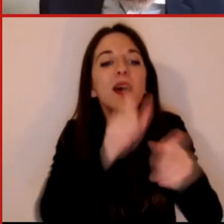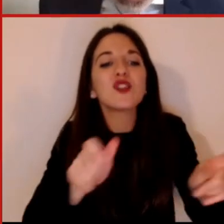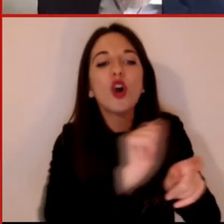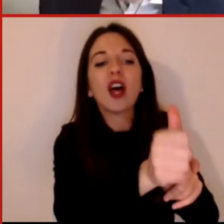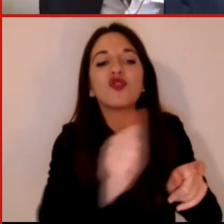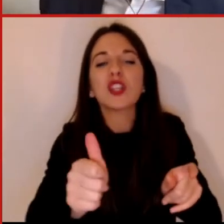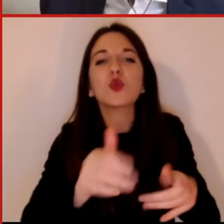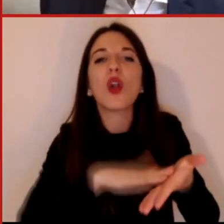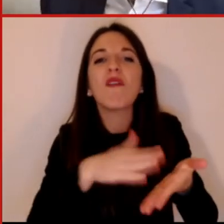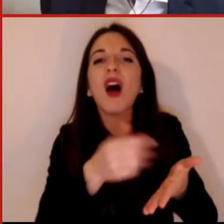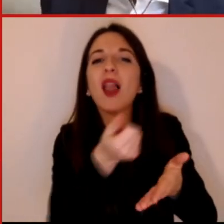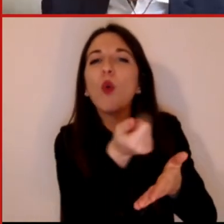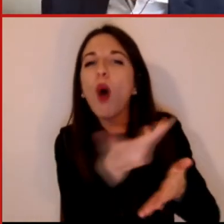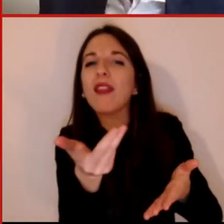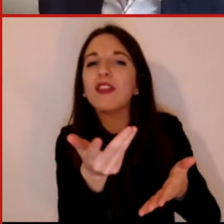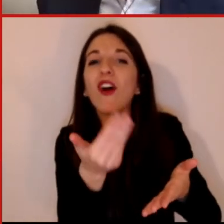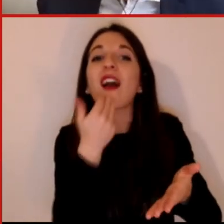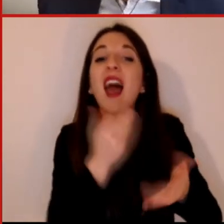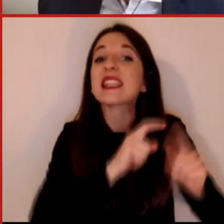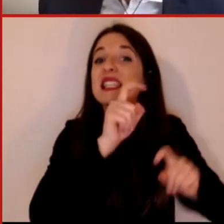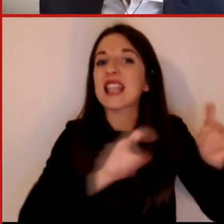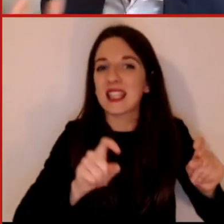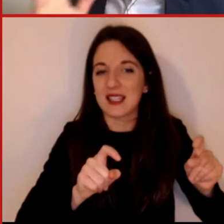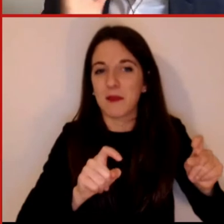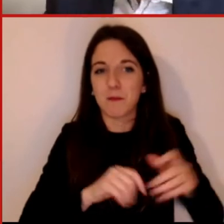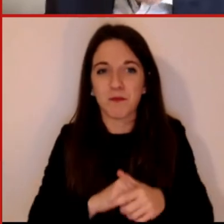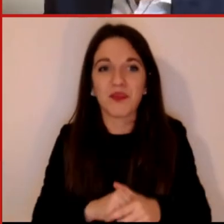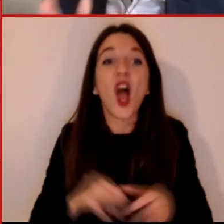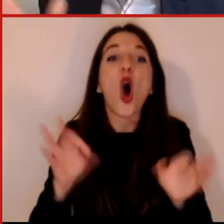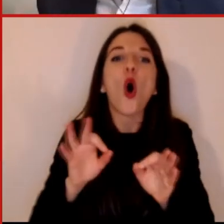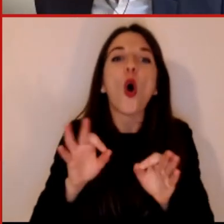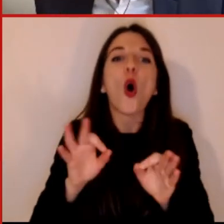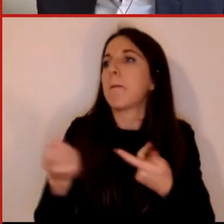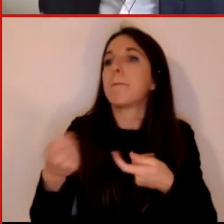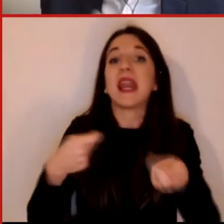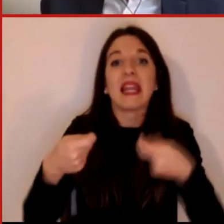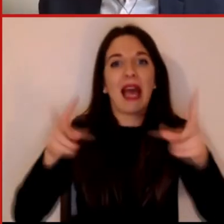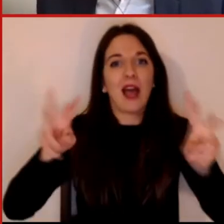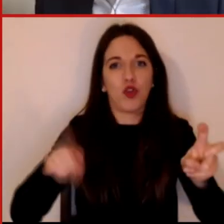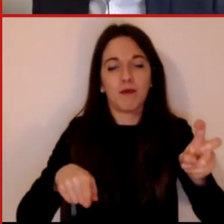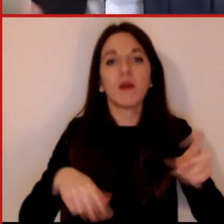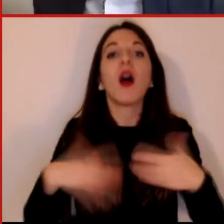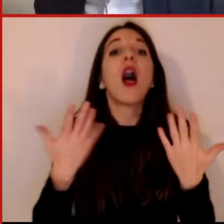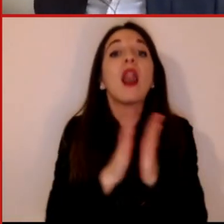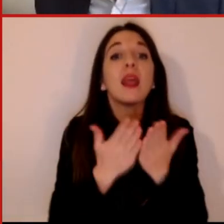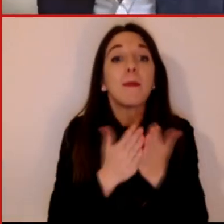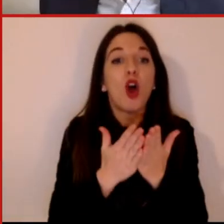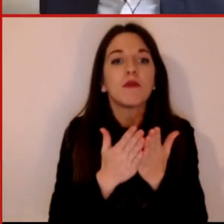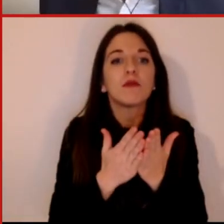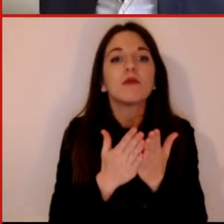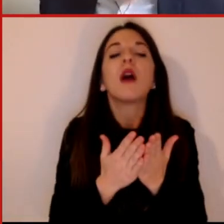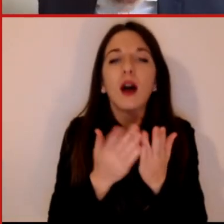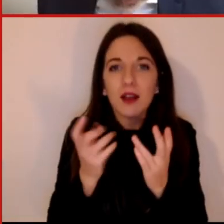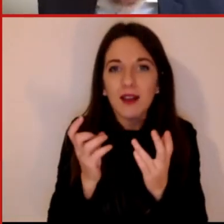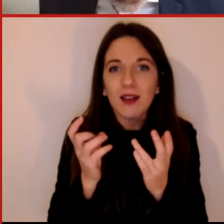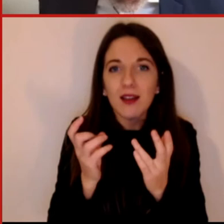ad esempio come prevedere quante copie venderà un libro, guardando i primi giorni delle vendite di un libro si può dire quanto venderà